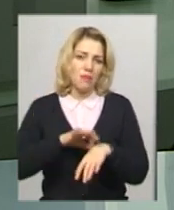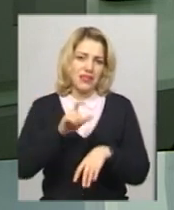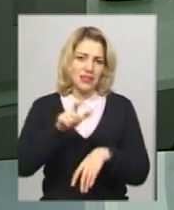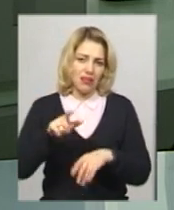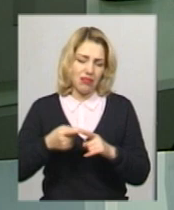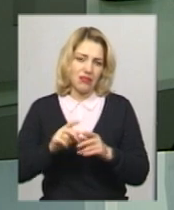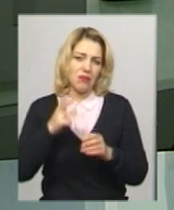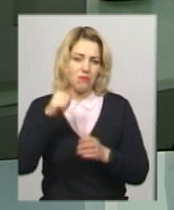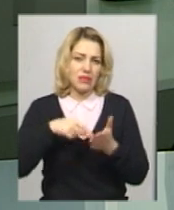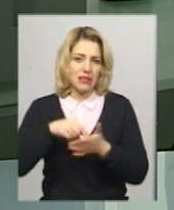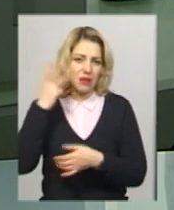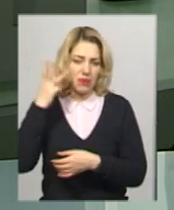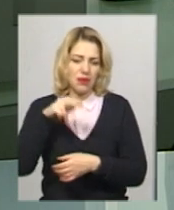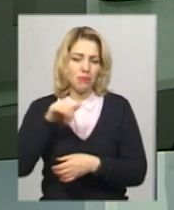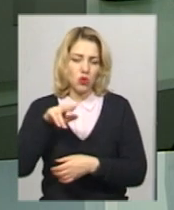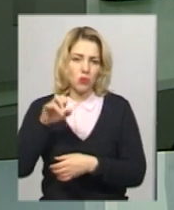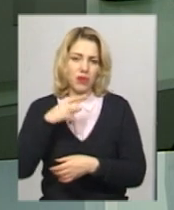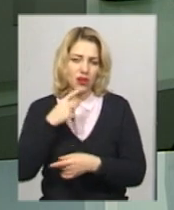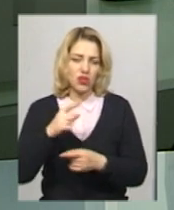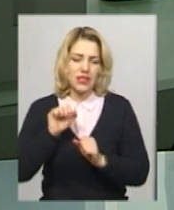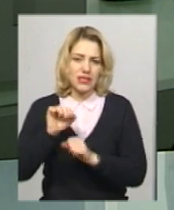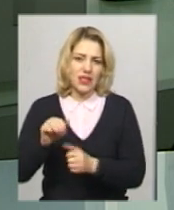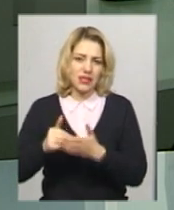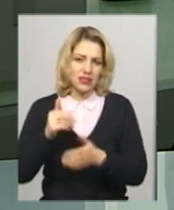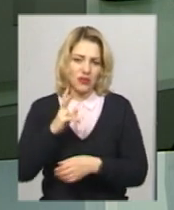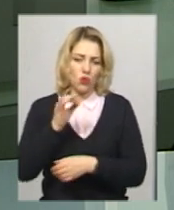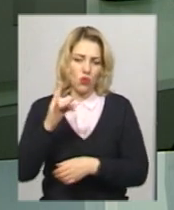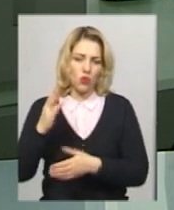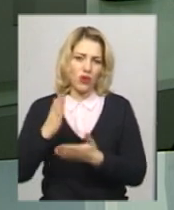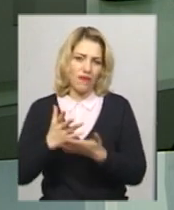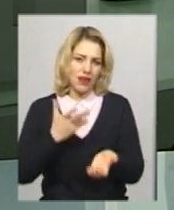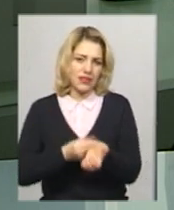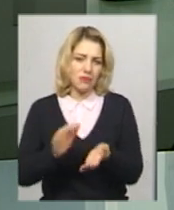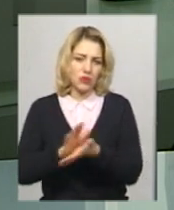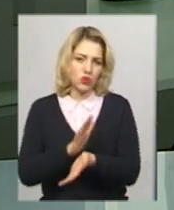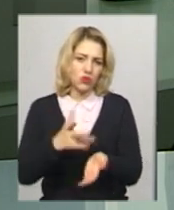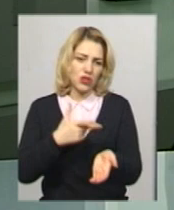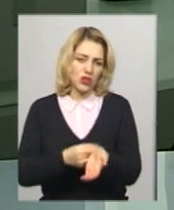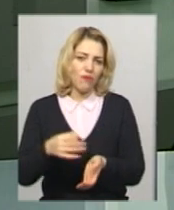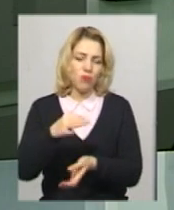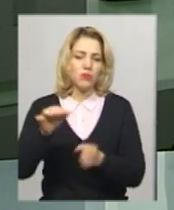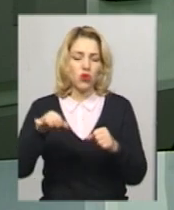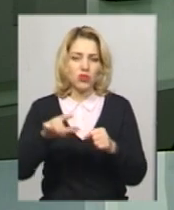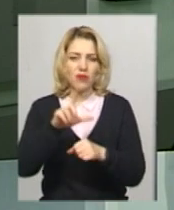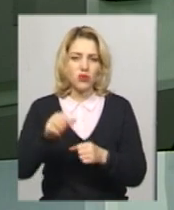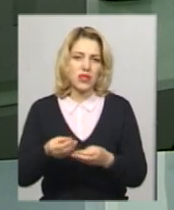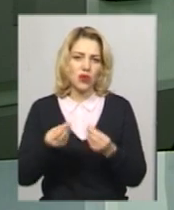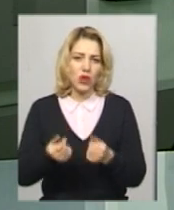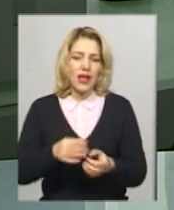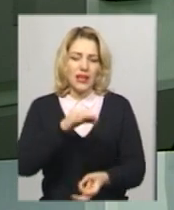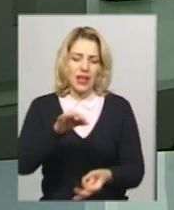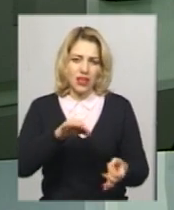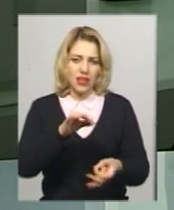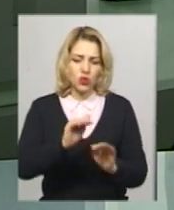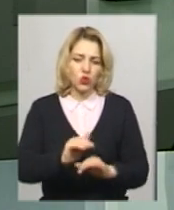Оксана Піддубна каже, що єдиним захистом від кору є вакцинація. Безкоштовне щеплення в області можливе за рахунок надлишку дитячих